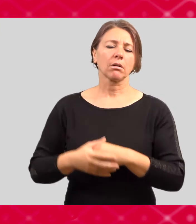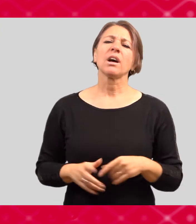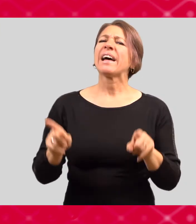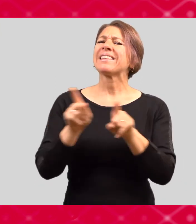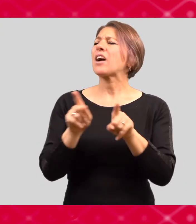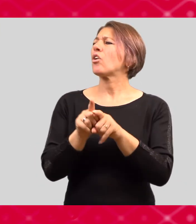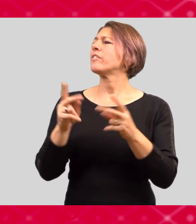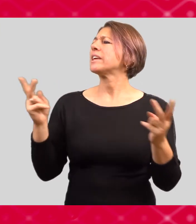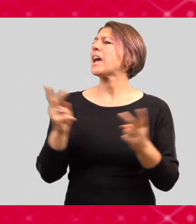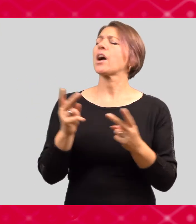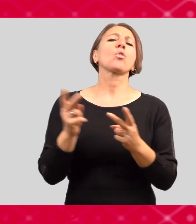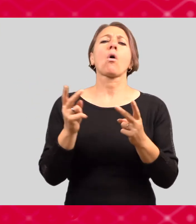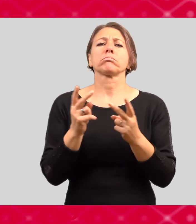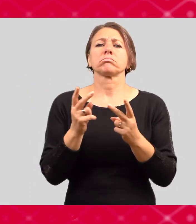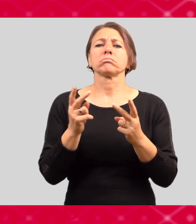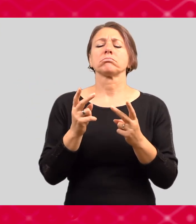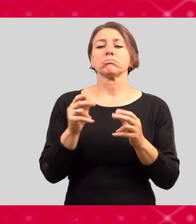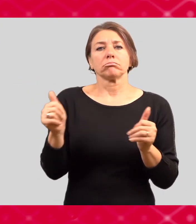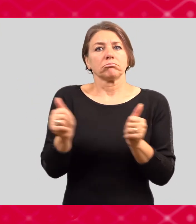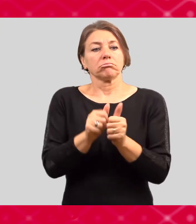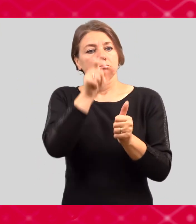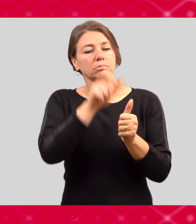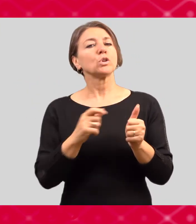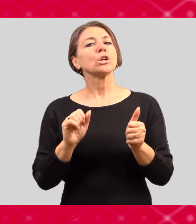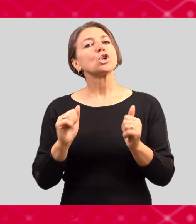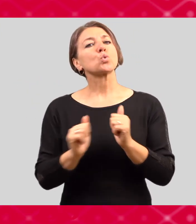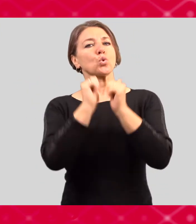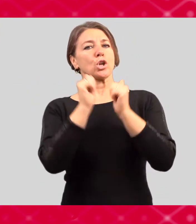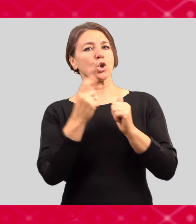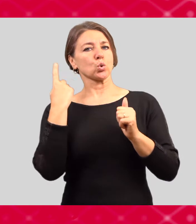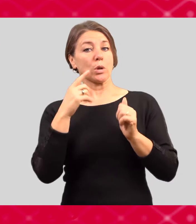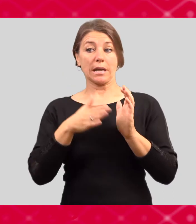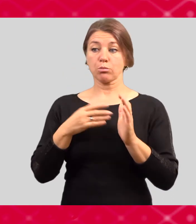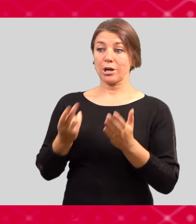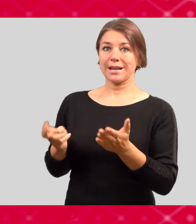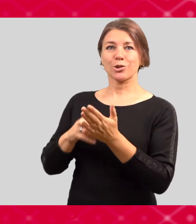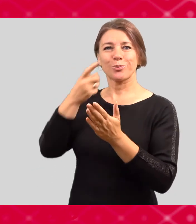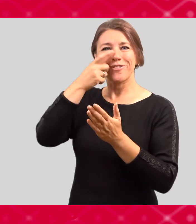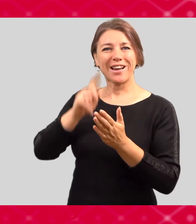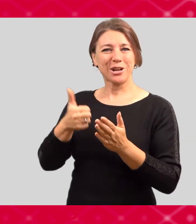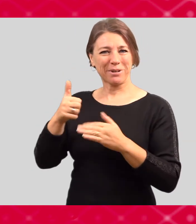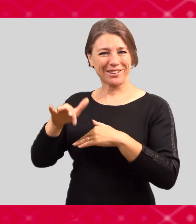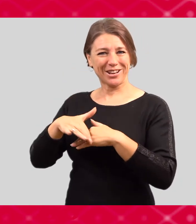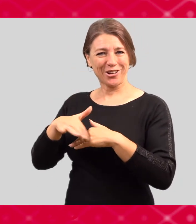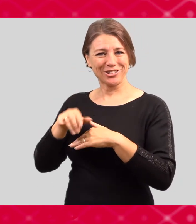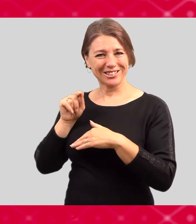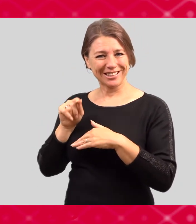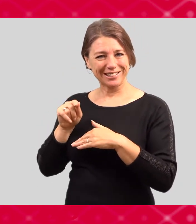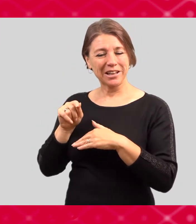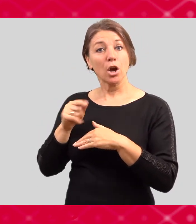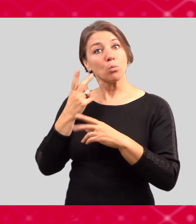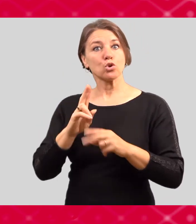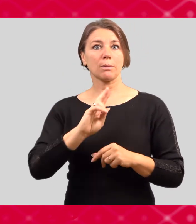průvodcování od zkušenějších studentů. Takže pokud jste teď v prvním ročníku, ještě